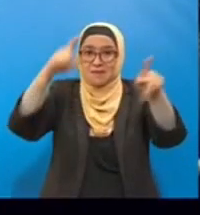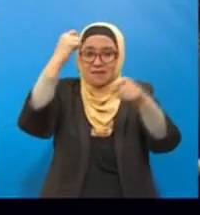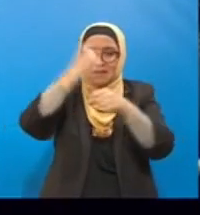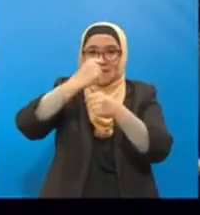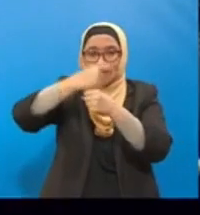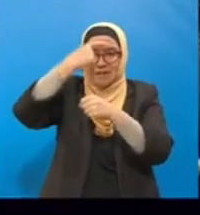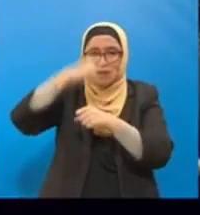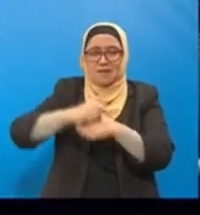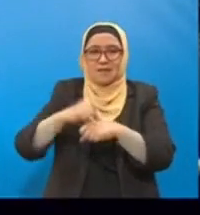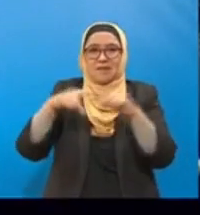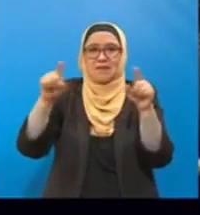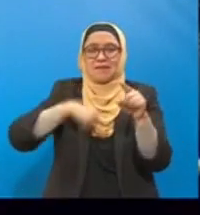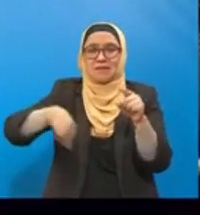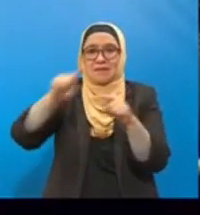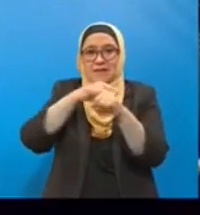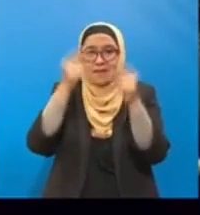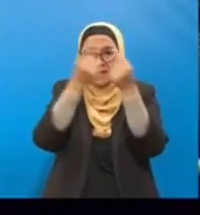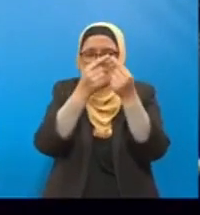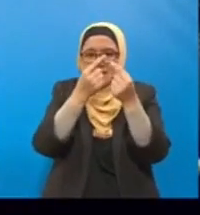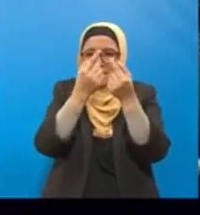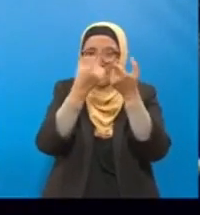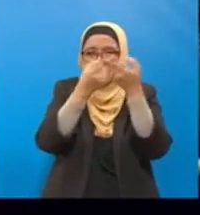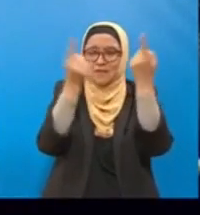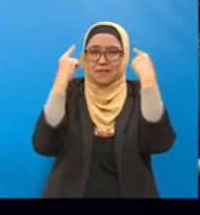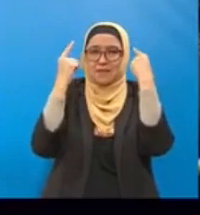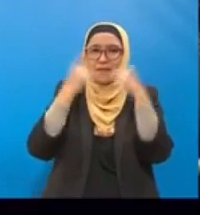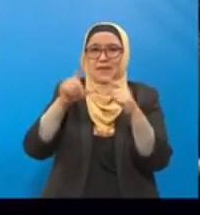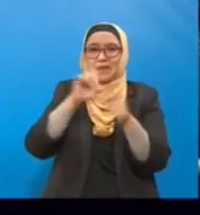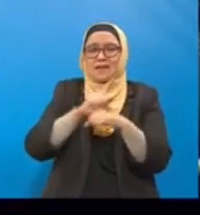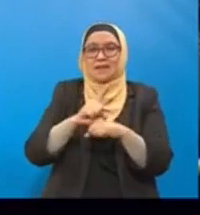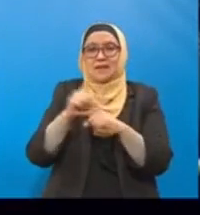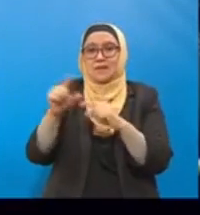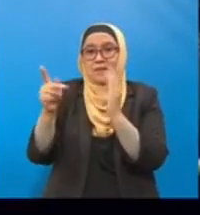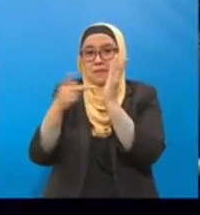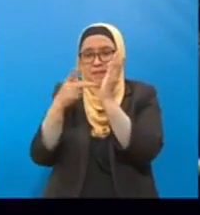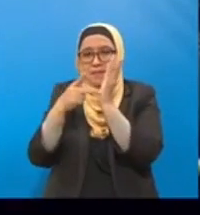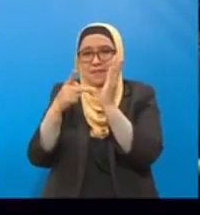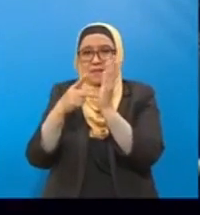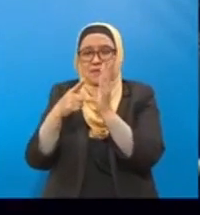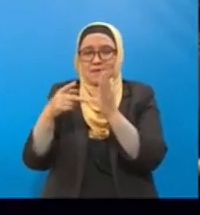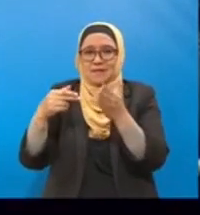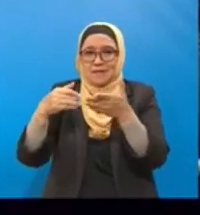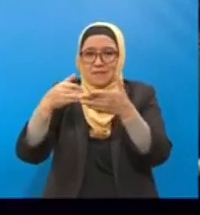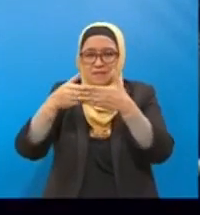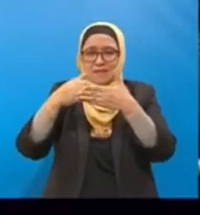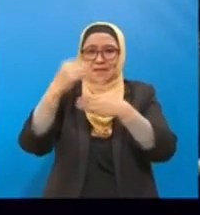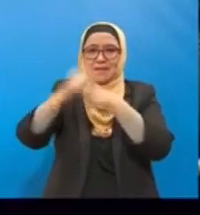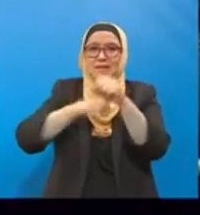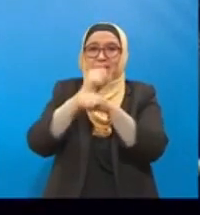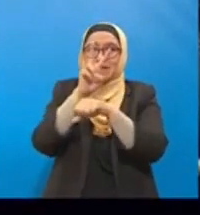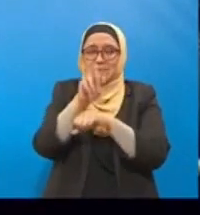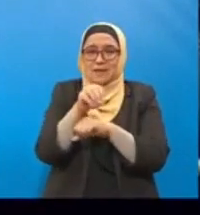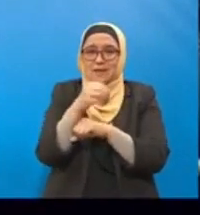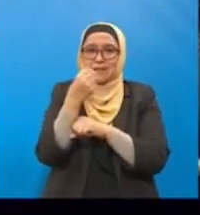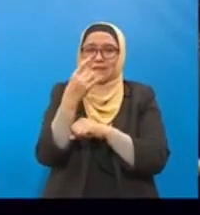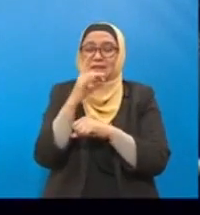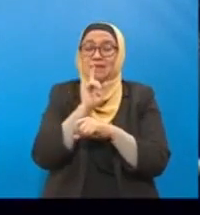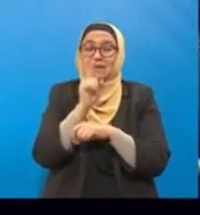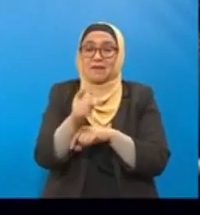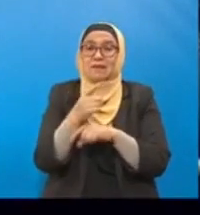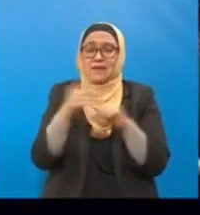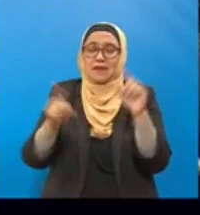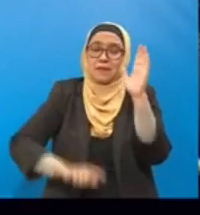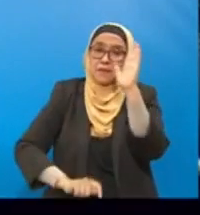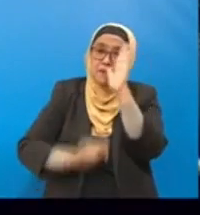melalui beris kubu besar iaitu selari dengan perancangan yang ada sekarang untuk